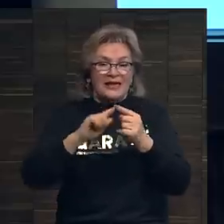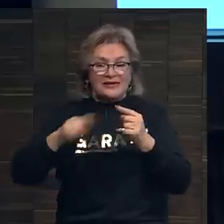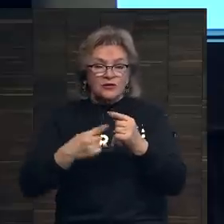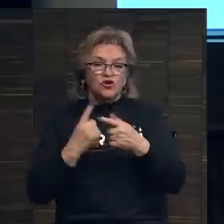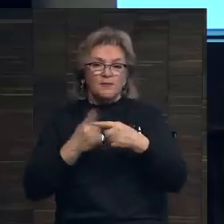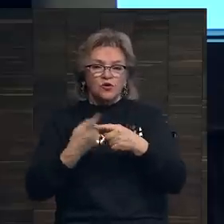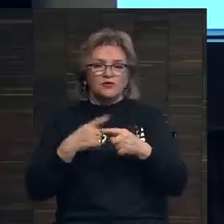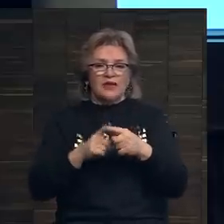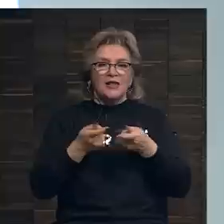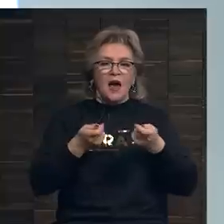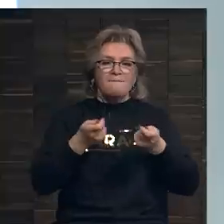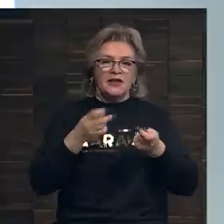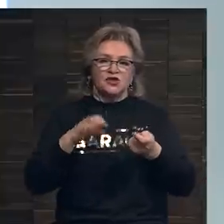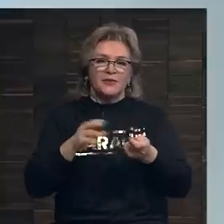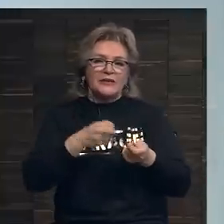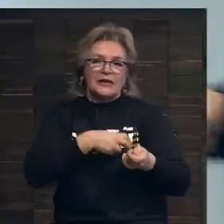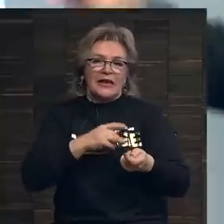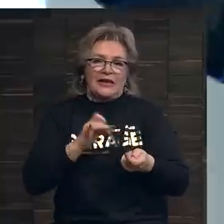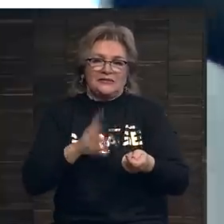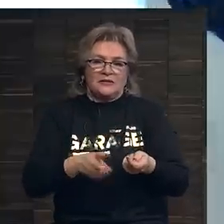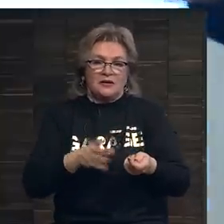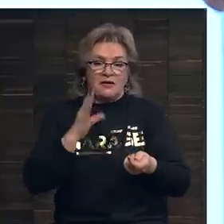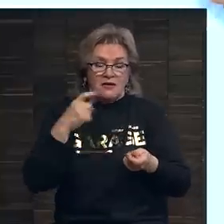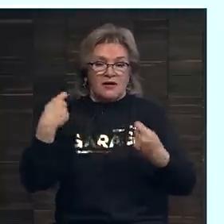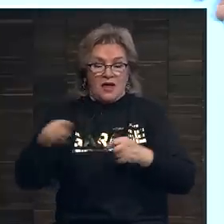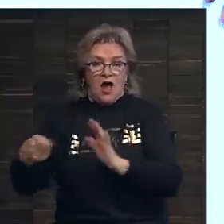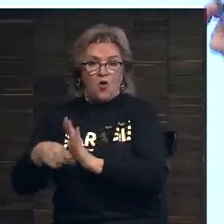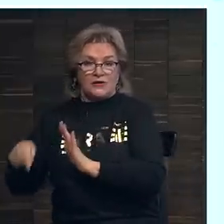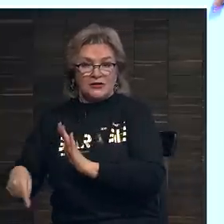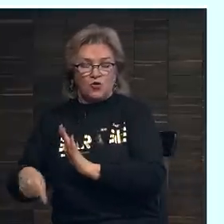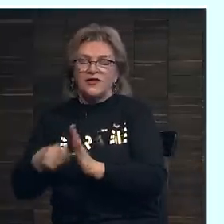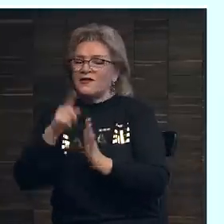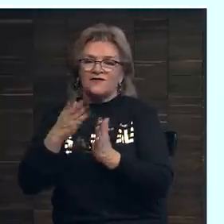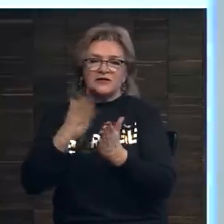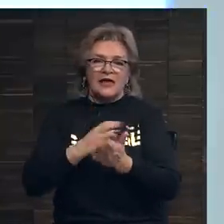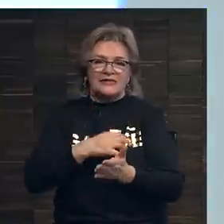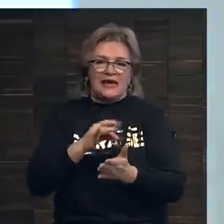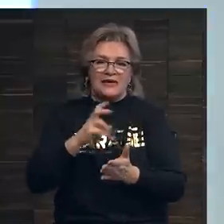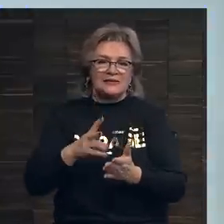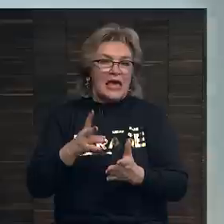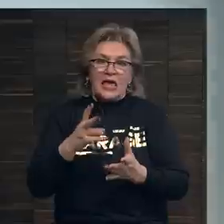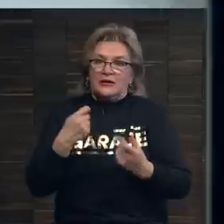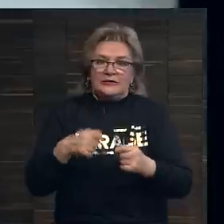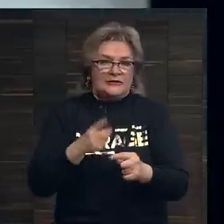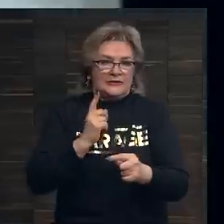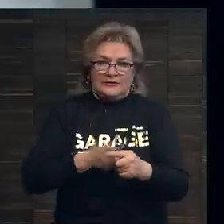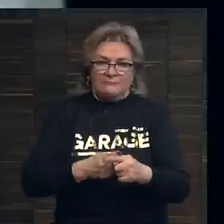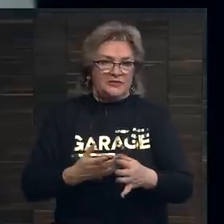это менеджмент рисков, потому что при продаже лото с аукционов всегда есть риск не продать.